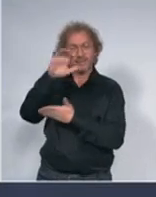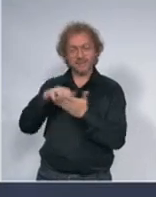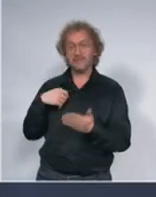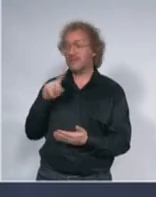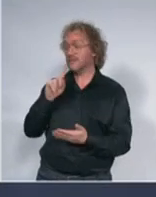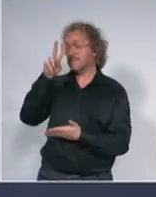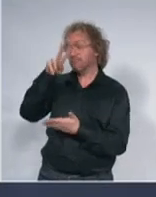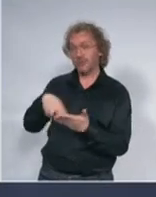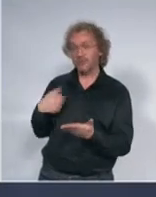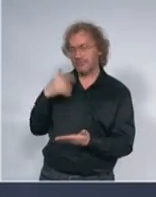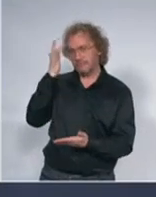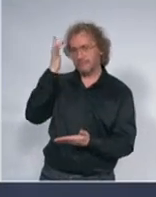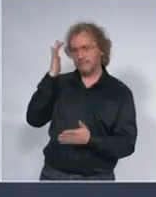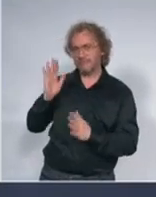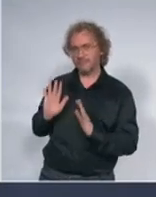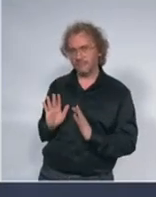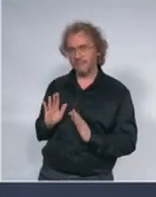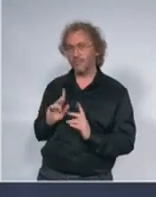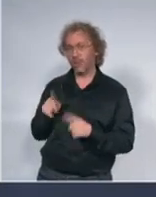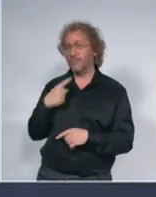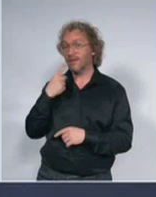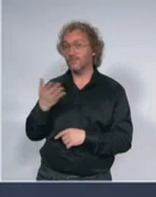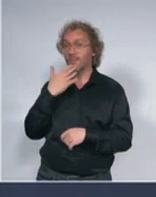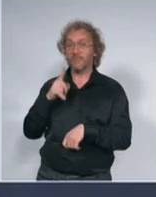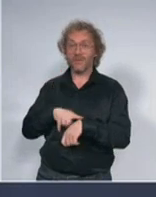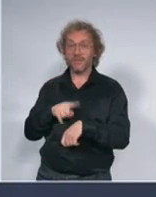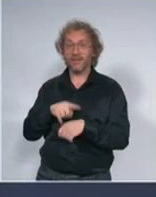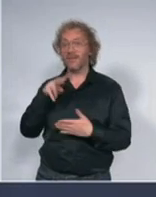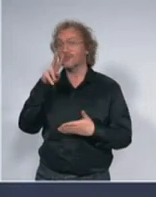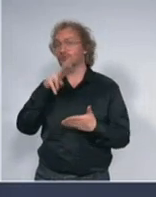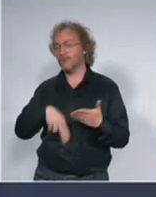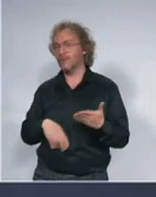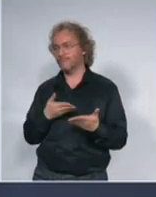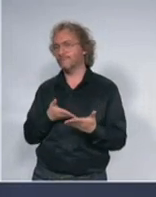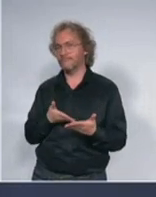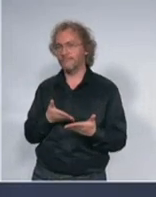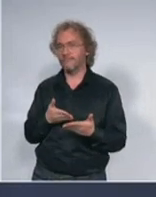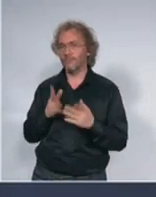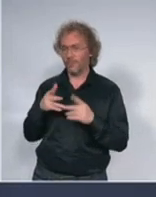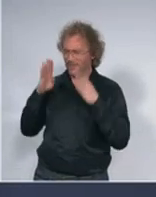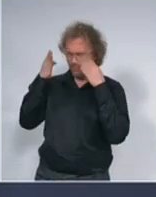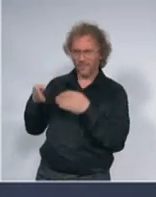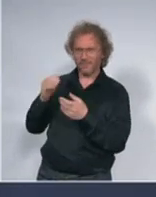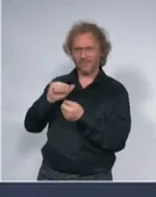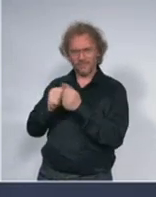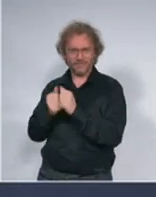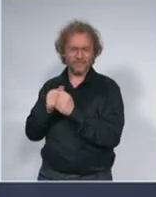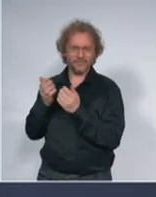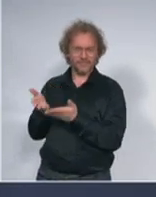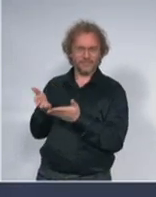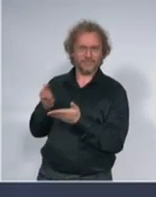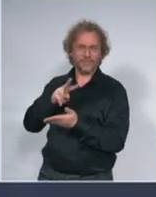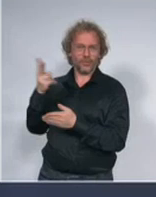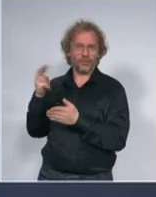nemam baš naročito ni vremena da čitam tekst jer moram da se bavim nekim drugim stvarima